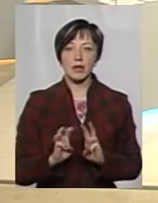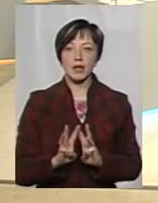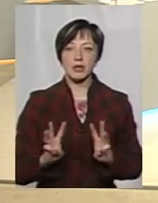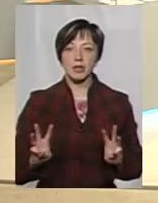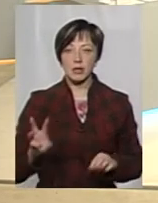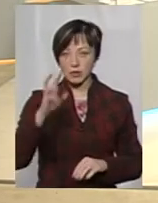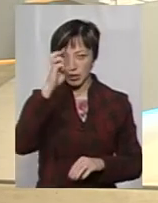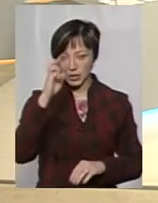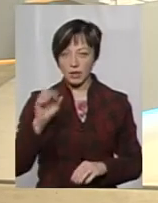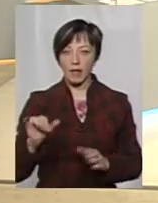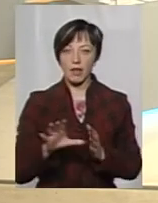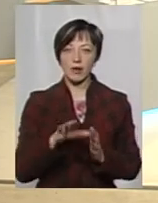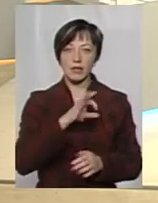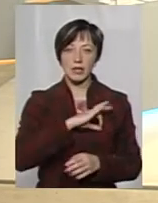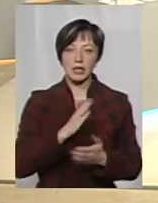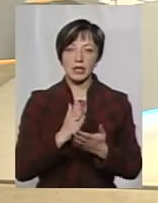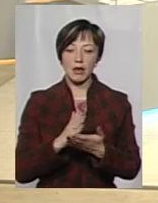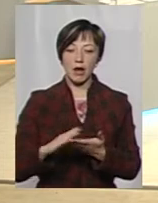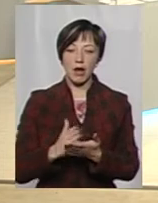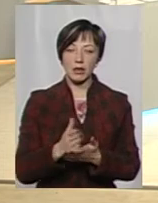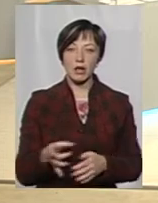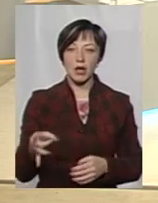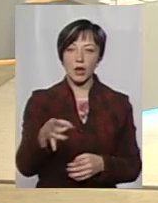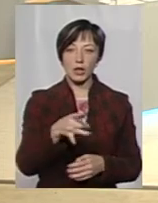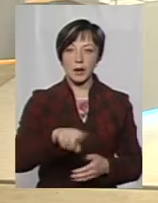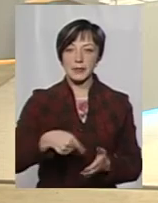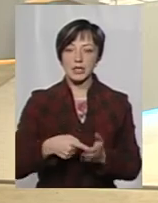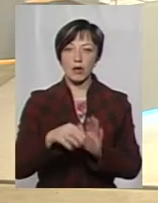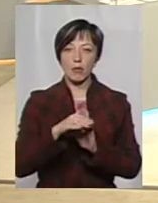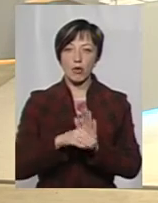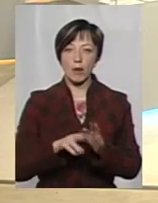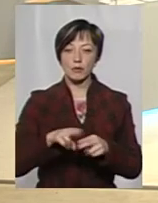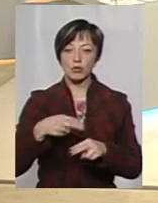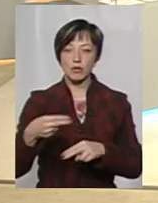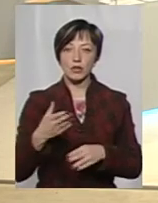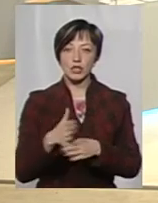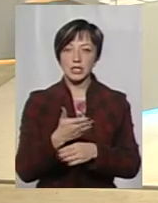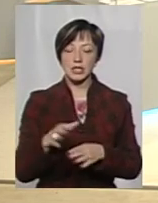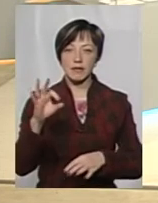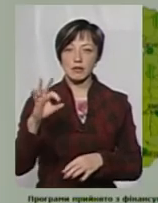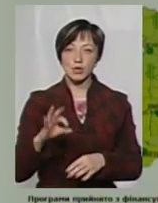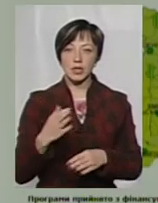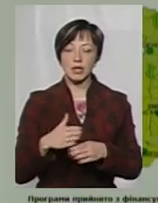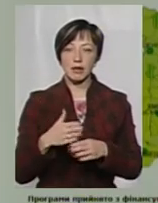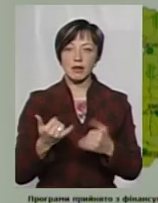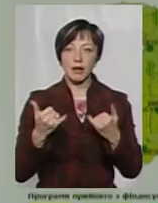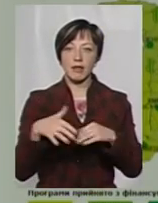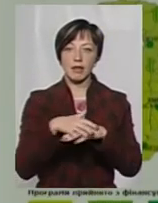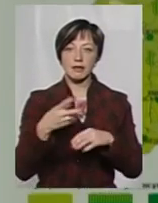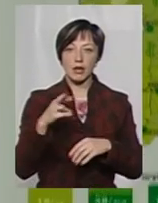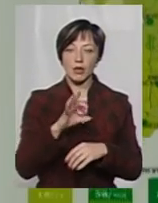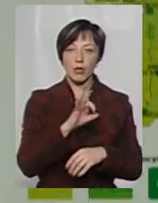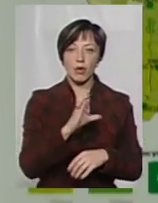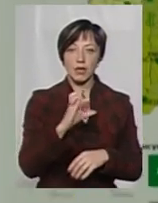Держенергоефективності є інтерактивна карта регіональних і міських програм відшкодування частини відсотків за кредитами для населення та